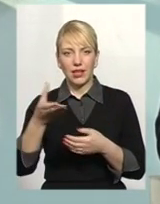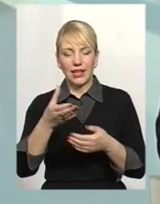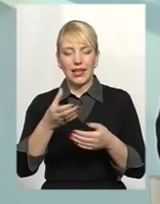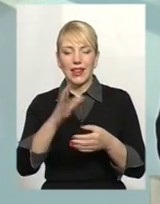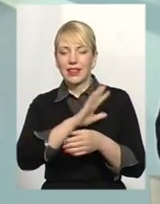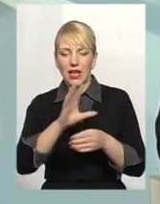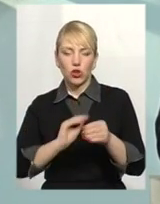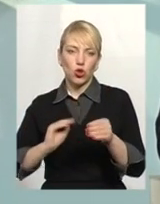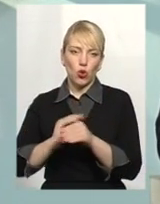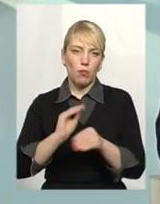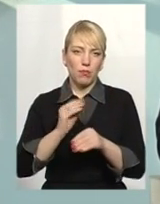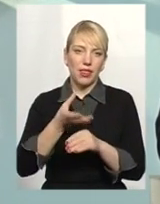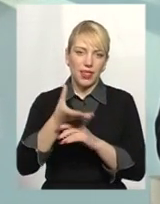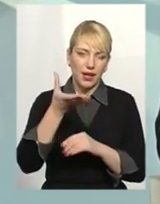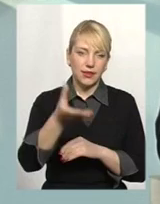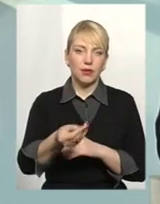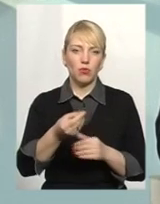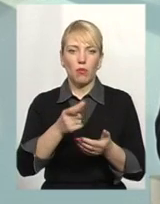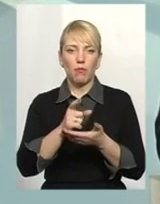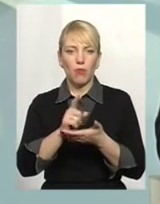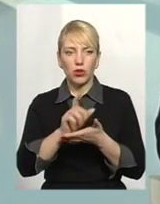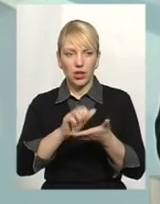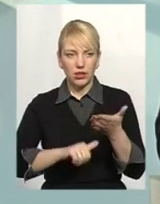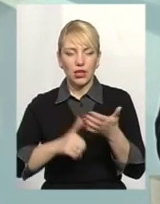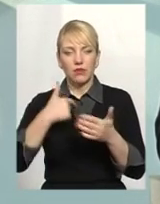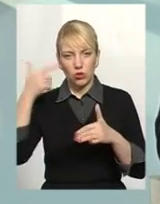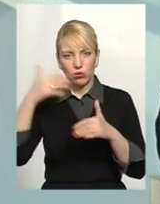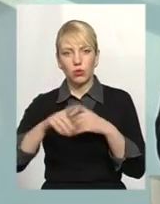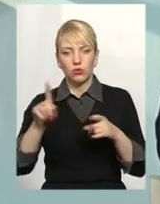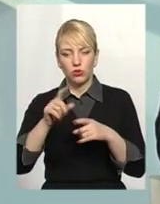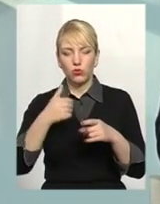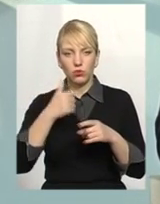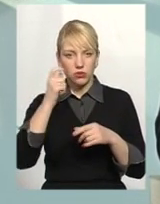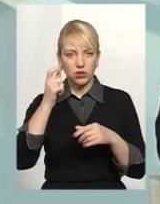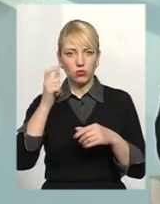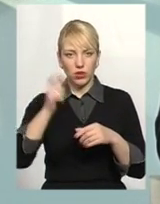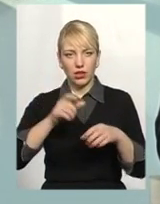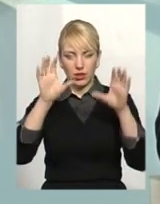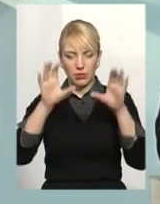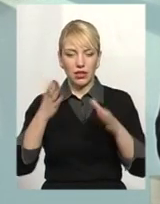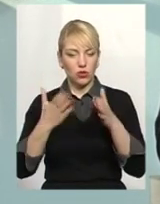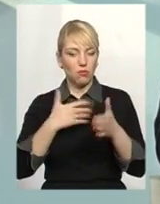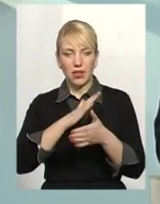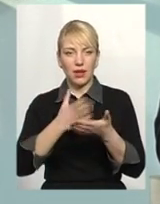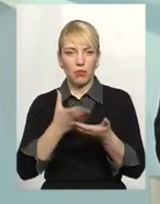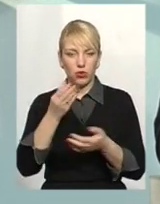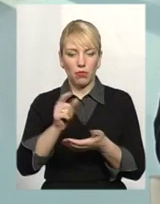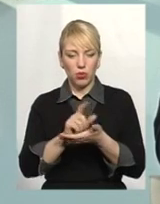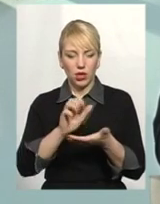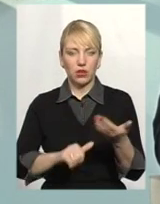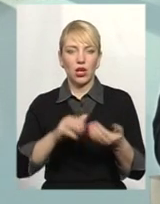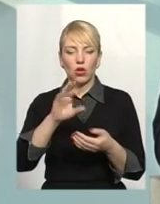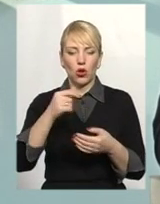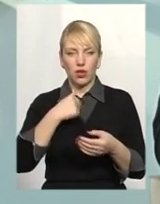Тобто, а самі розумієте, все-таки в нас країна правова, якщо ми не доплачуємо податки, до нас можуть бути